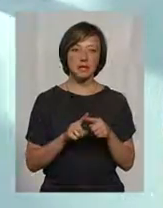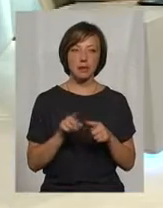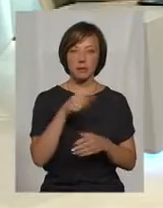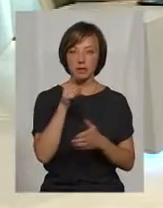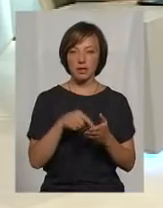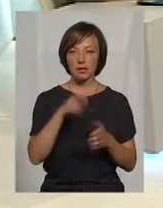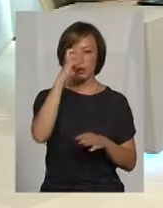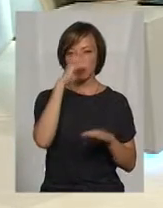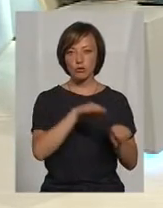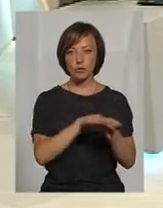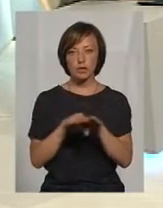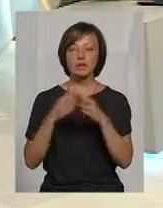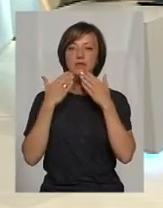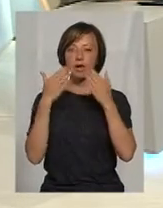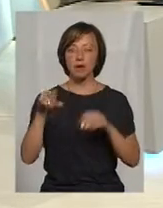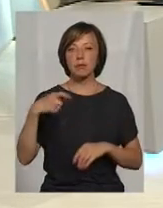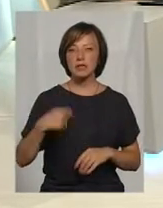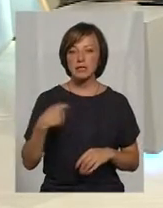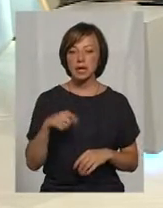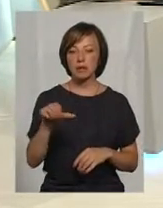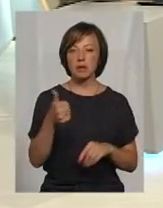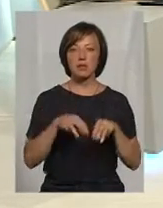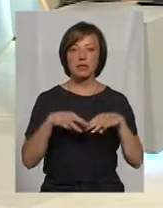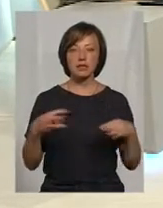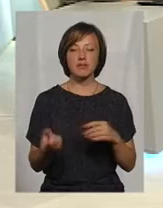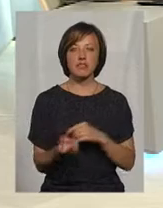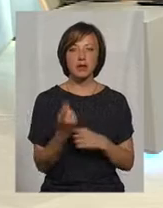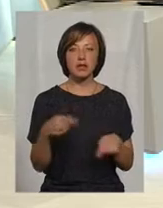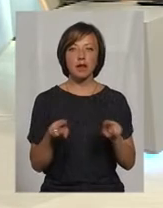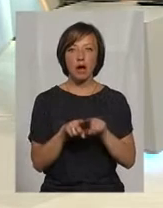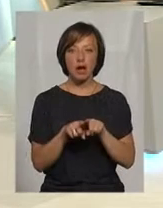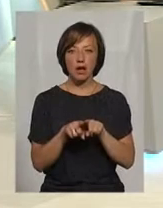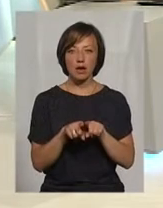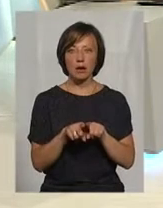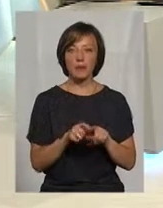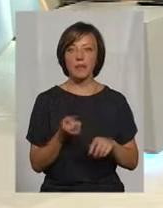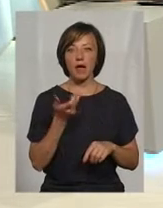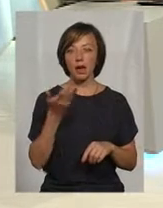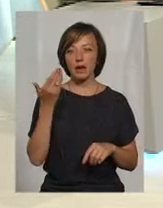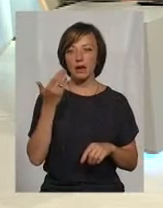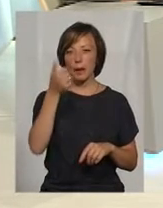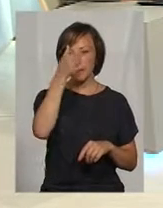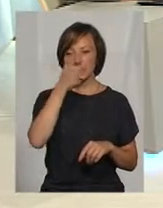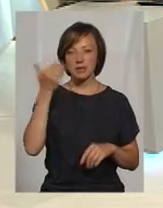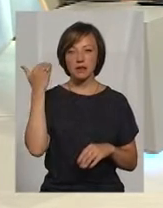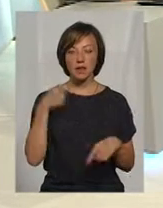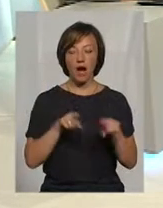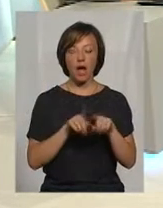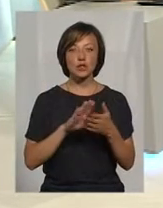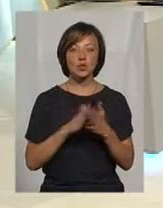Ми зверталися до президента, до прем'єр-міністра, що виникла пару місяців назад прямо критична ситуація,